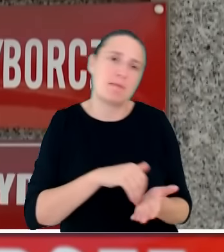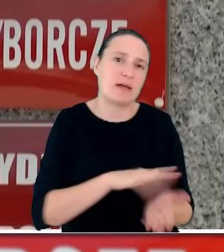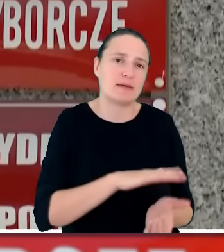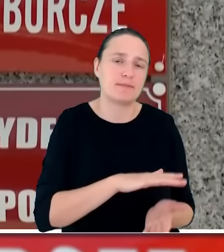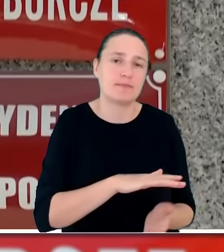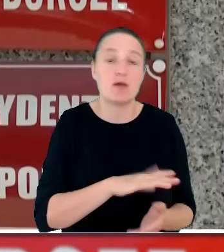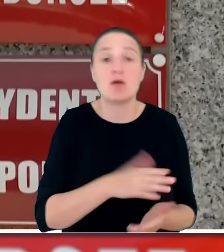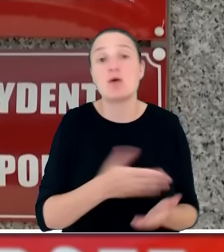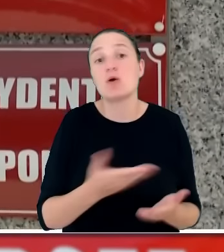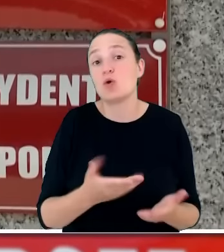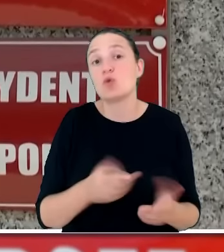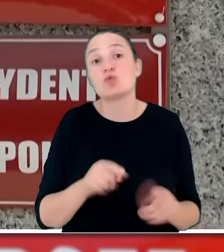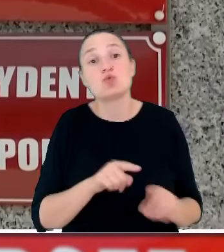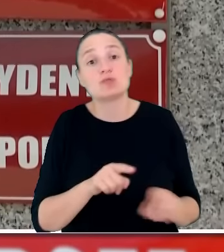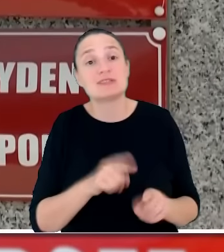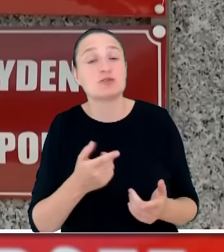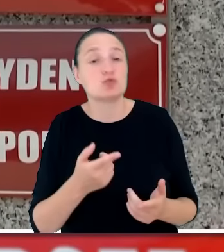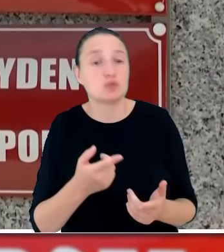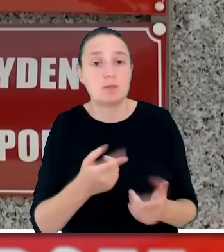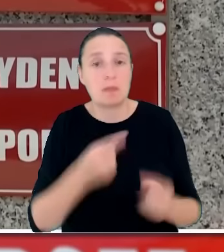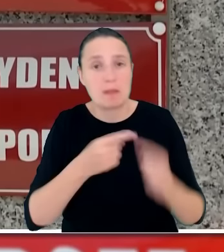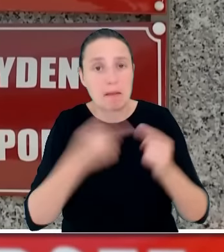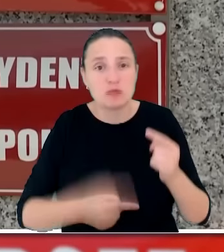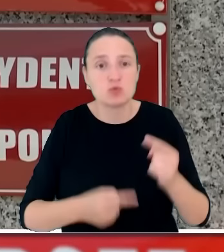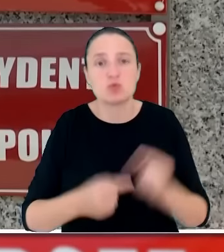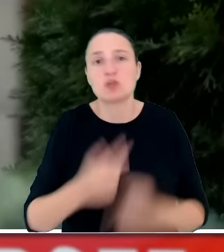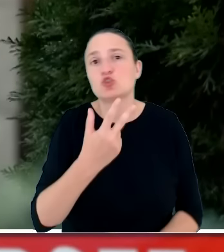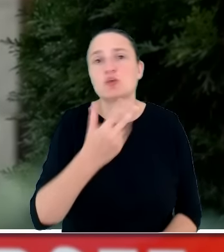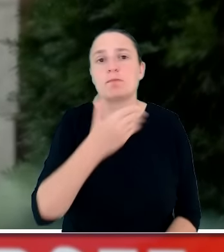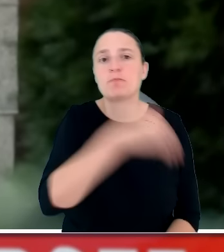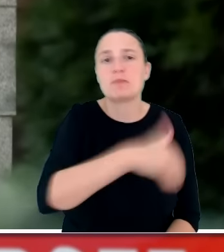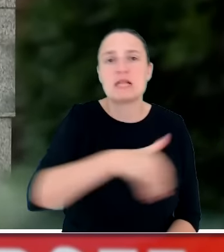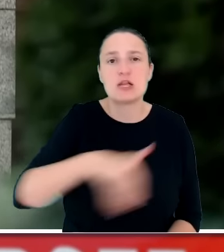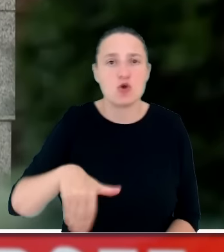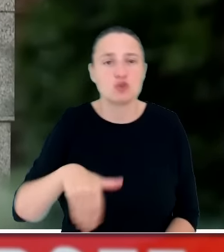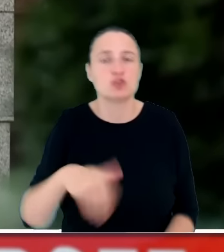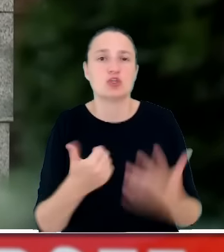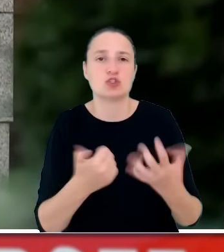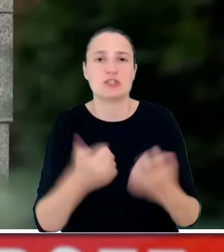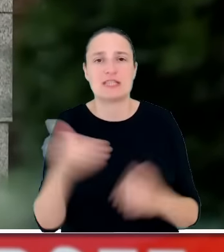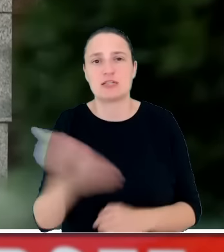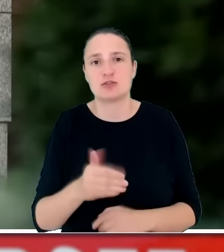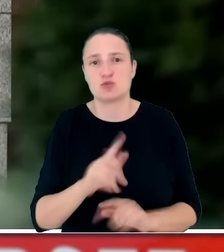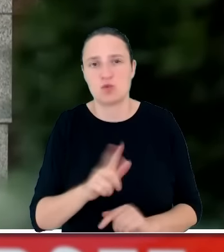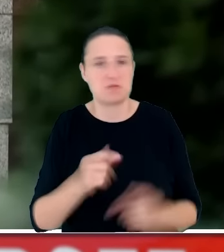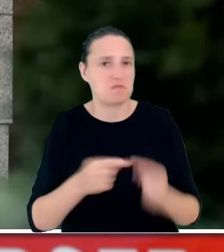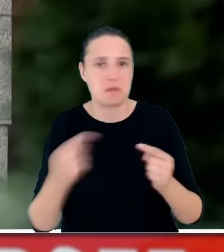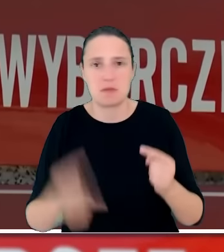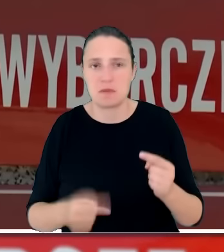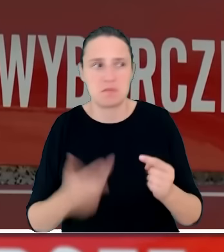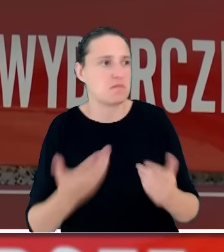o zakwestionowaniu kwoty 3 milionów 600 tysięcy złotych i to będzie